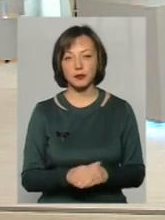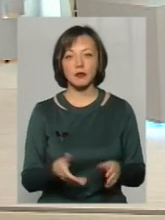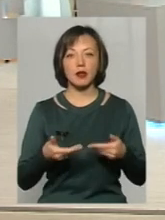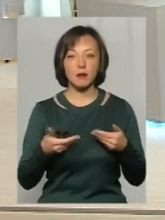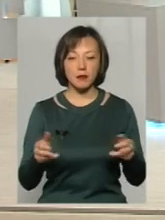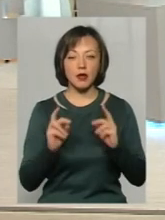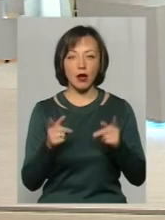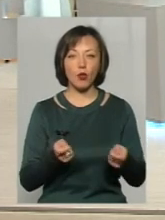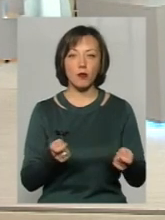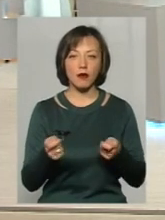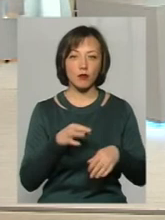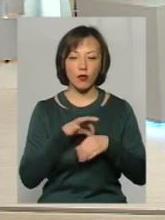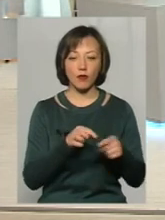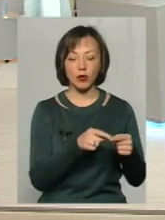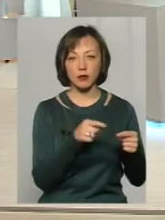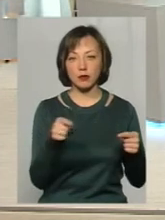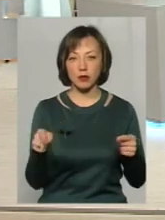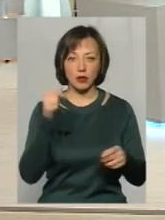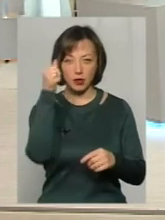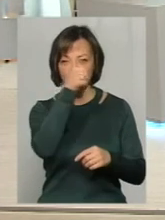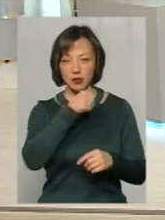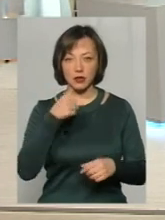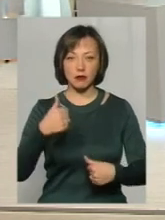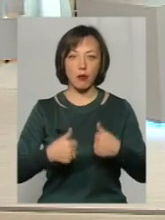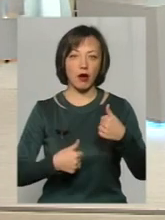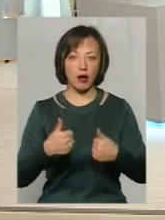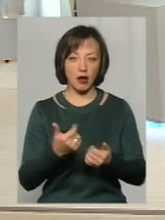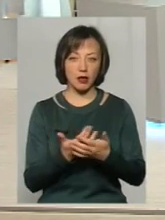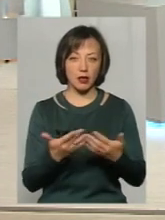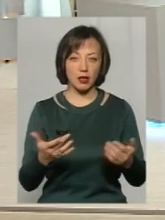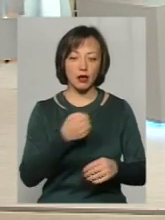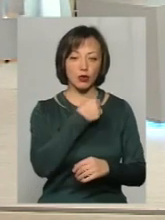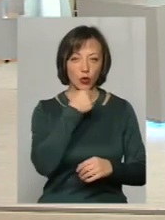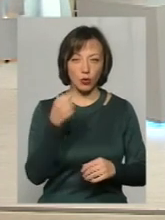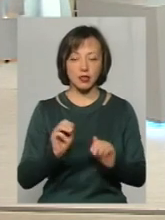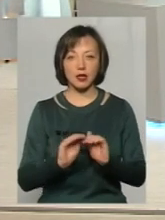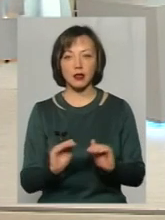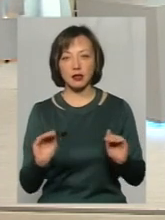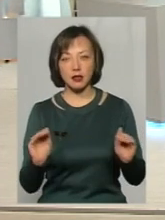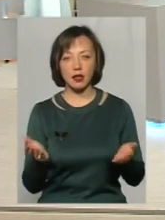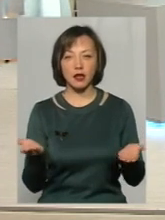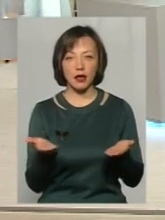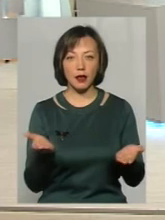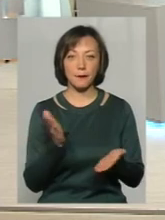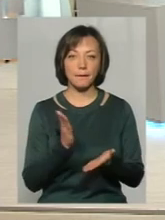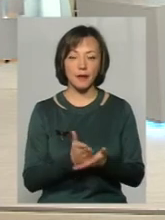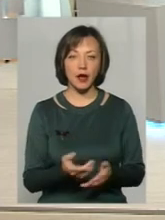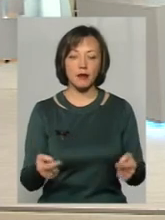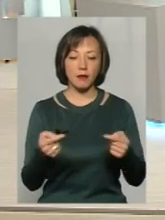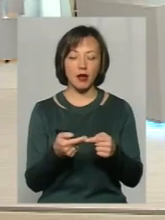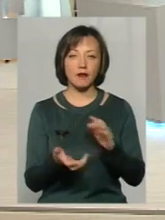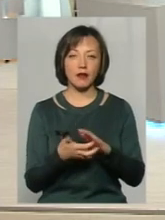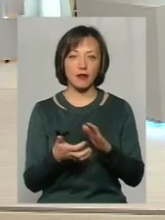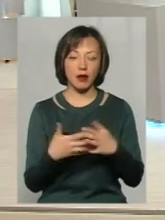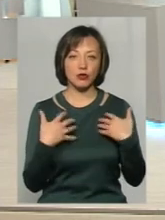як управління проводимо на протязі року змагання і для дорослих, і для дітей, які мають певні вади здоров